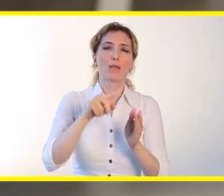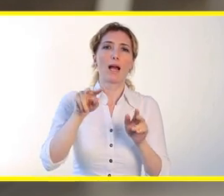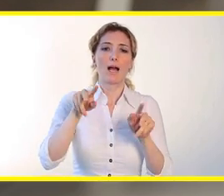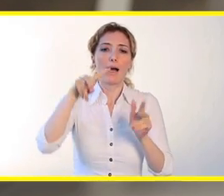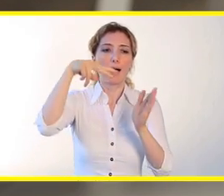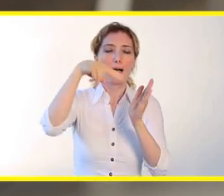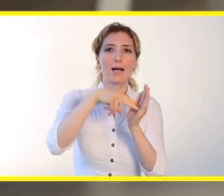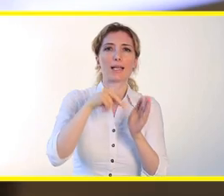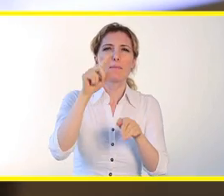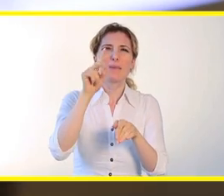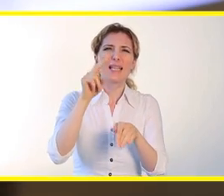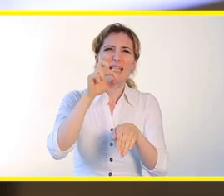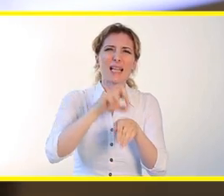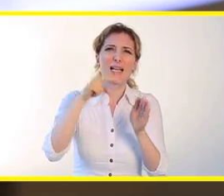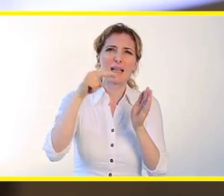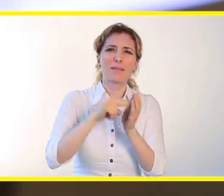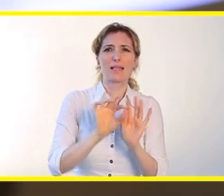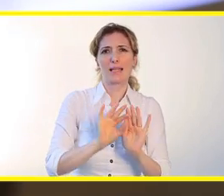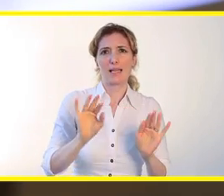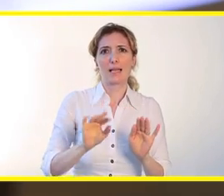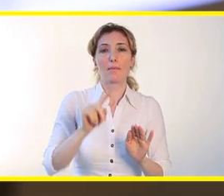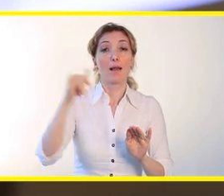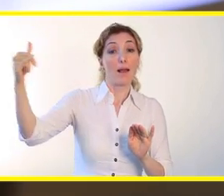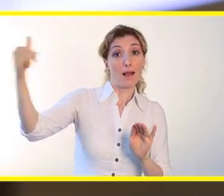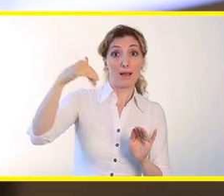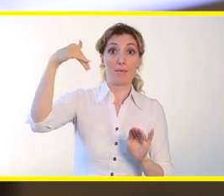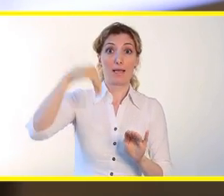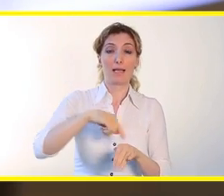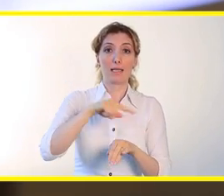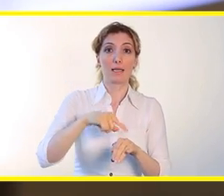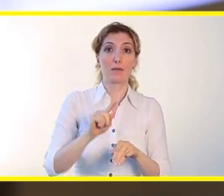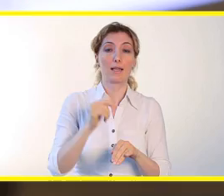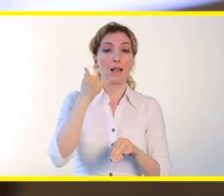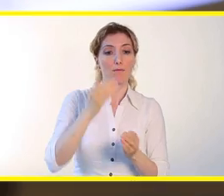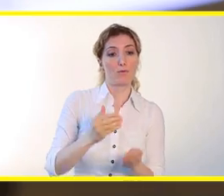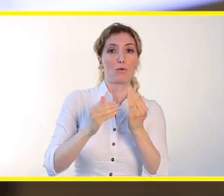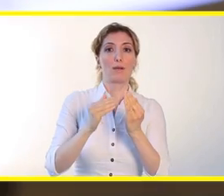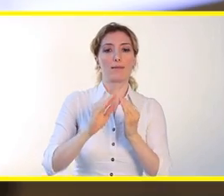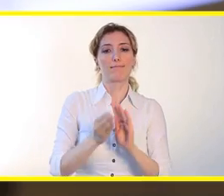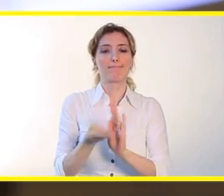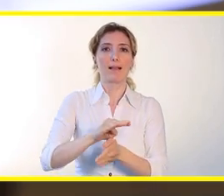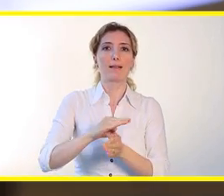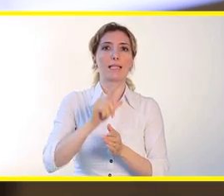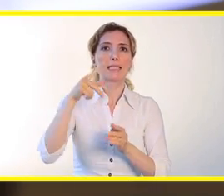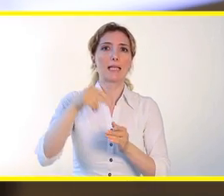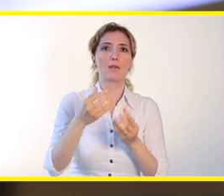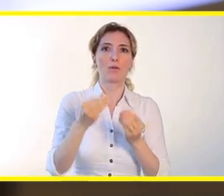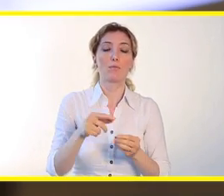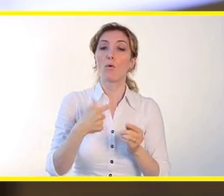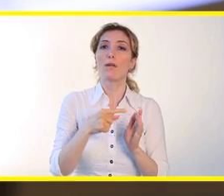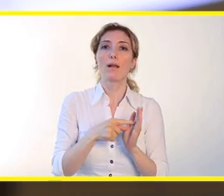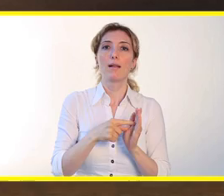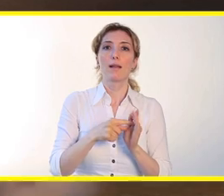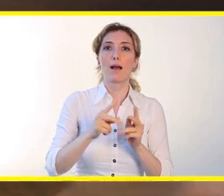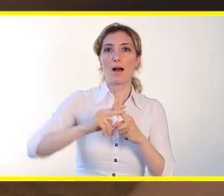basılı tutabilirsiniz. Bir arama geldiğinde yukarı bakan telefonunuzu ters çevirerek sessize alabilirsiniz. Bu